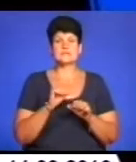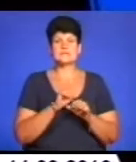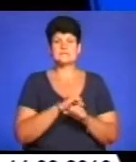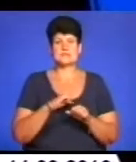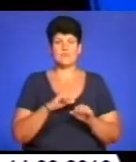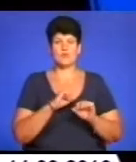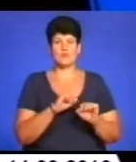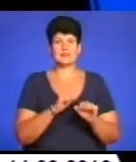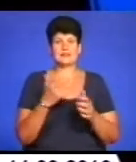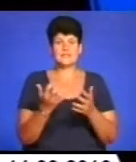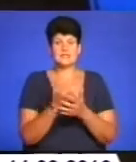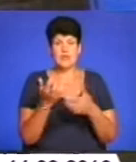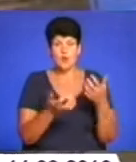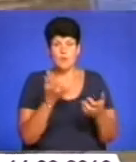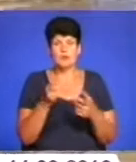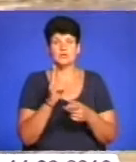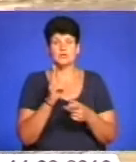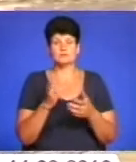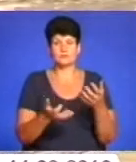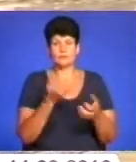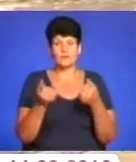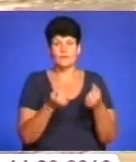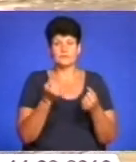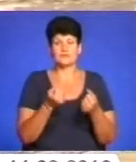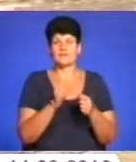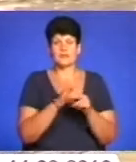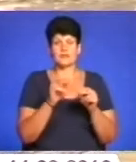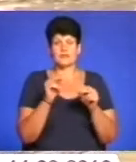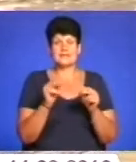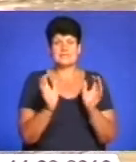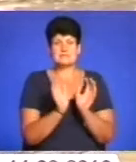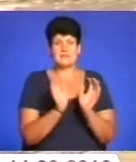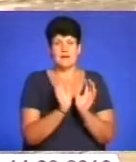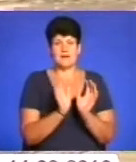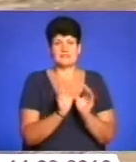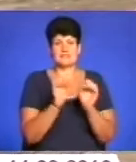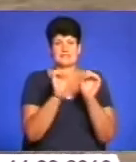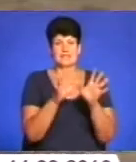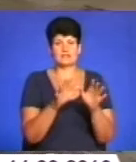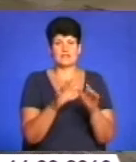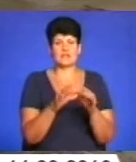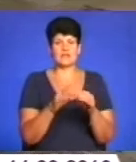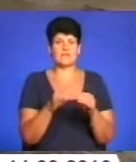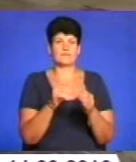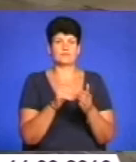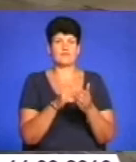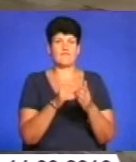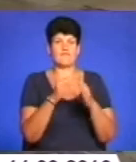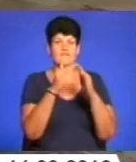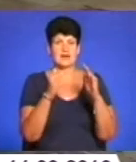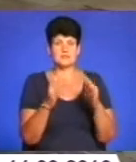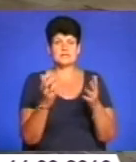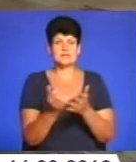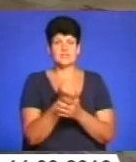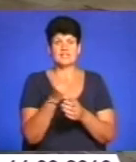знайшли копалини, які видобували у нелегальному кар'єрі та зберігали на закинутій фермі. Загалом знайдено 200 кубів каменю